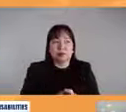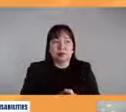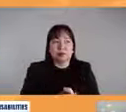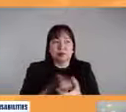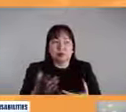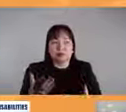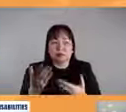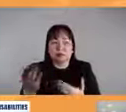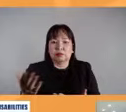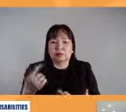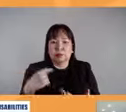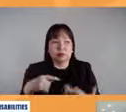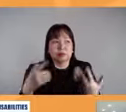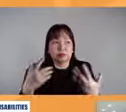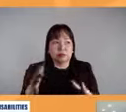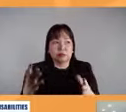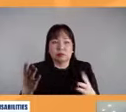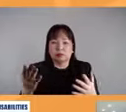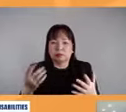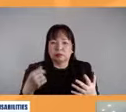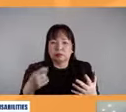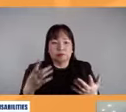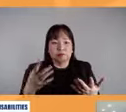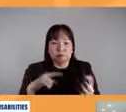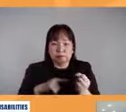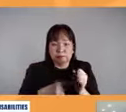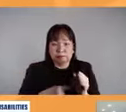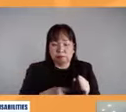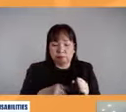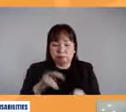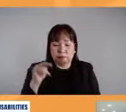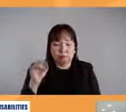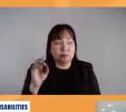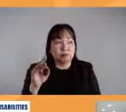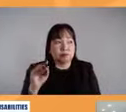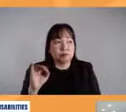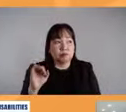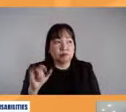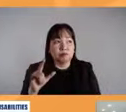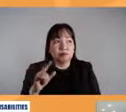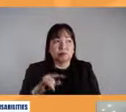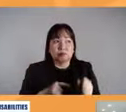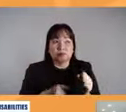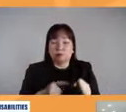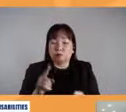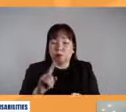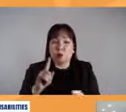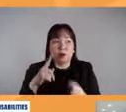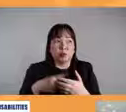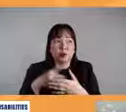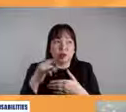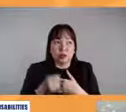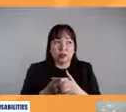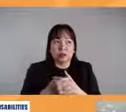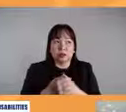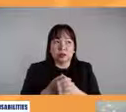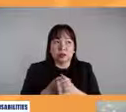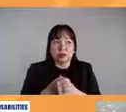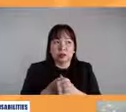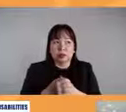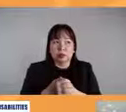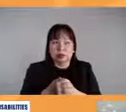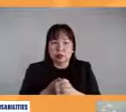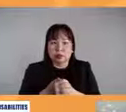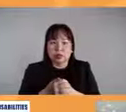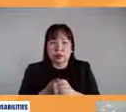Sinimula na rin ng Norfield nung patungkol sa aming isa pang proyekto, ang tele